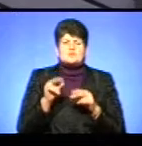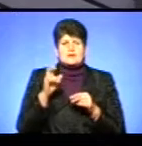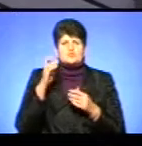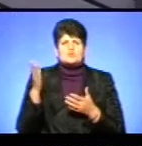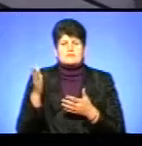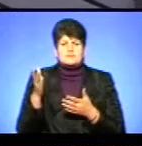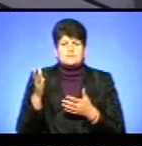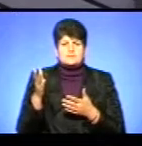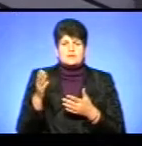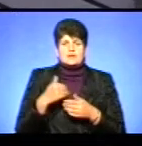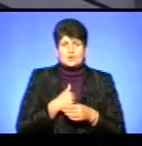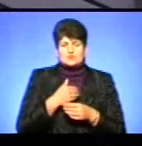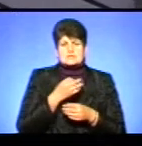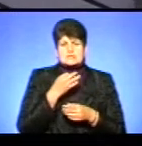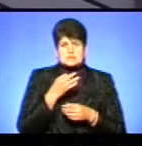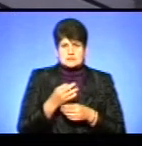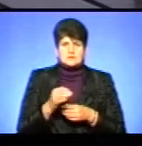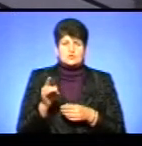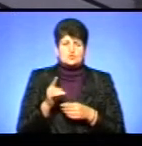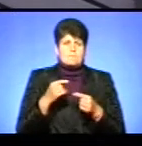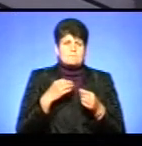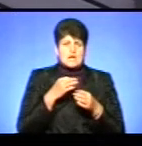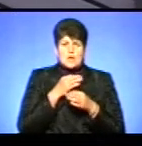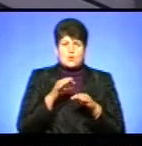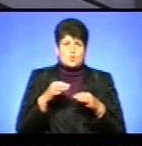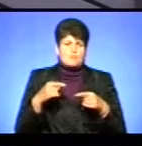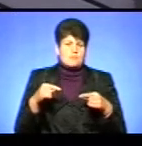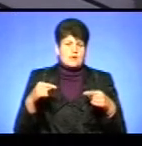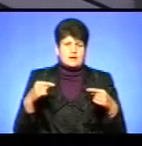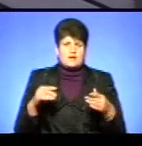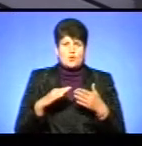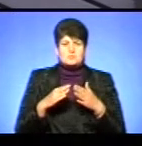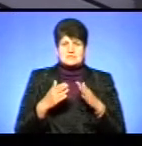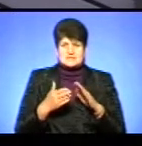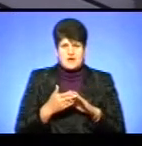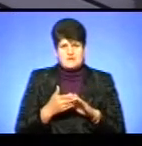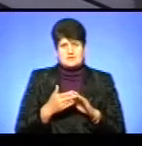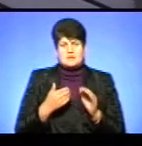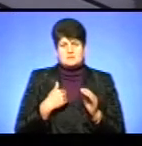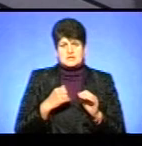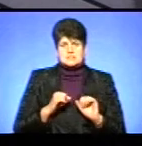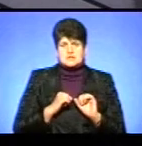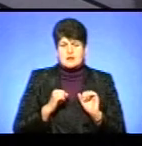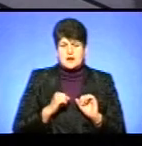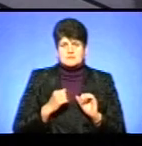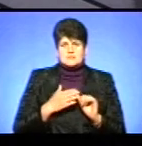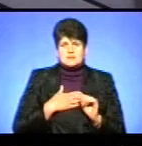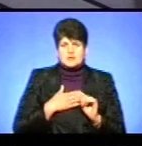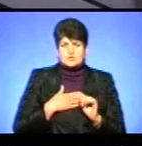Ну, я хочу сказати наступне, що при будь-яких обставинах ми все ж таки стараємося наш